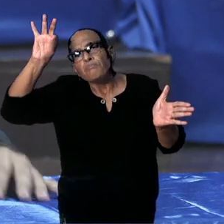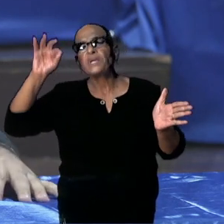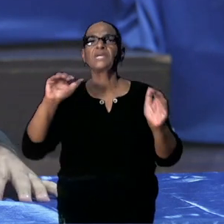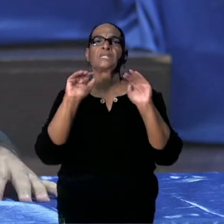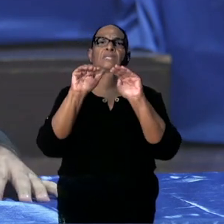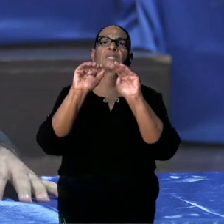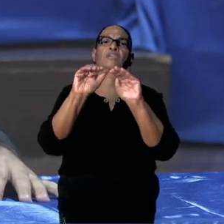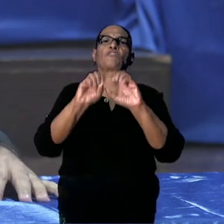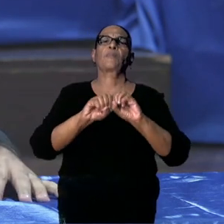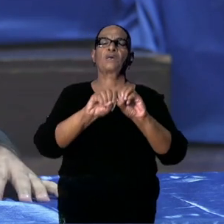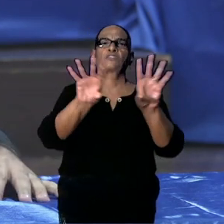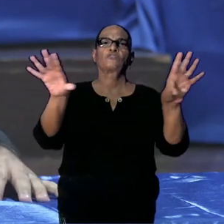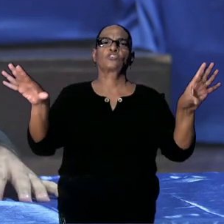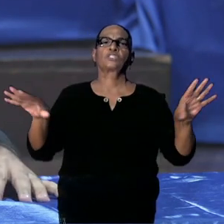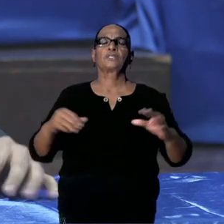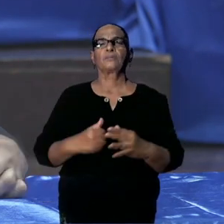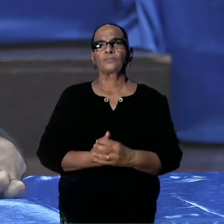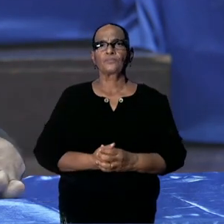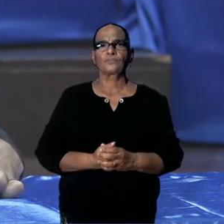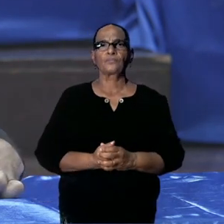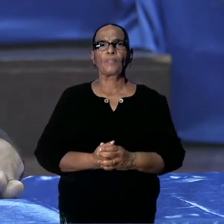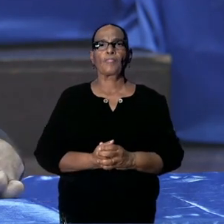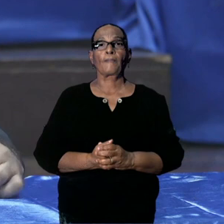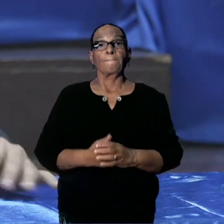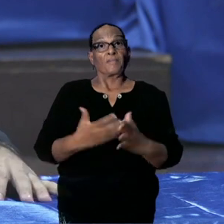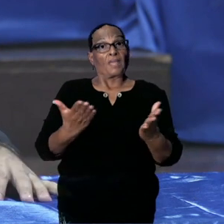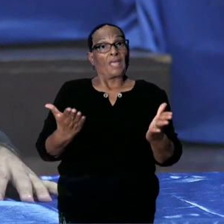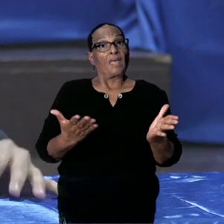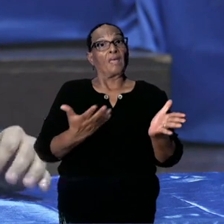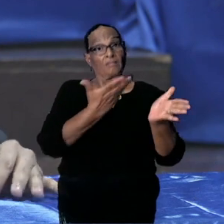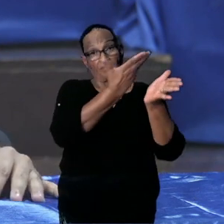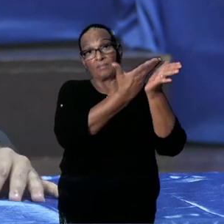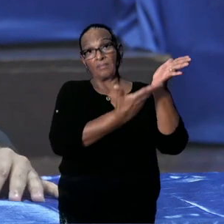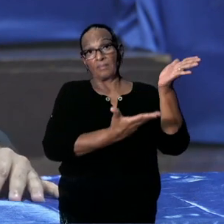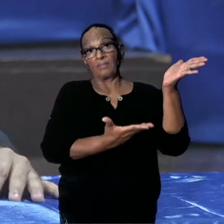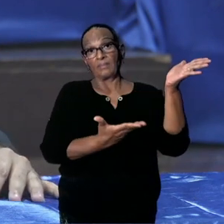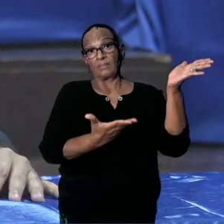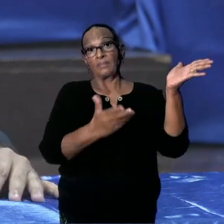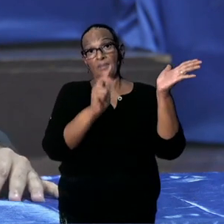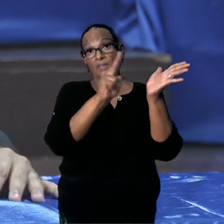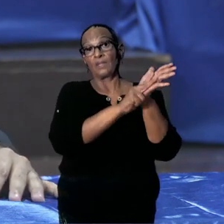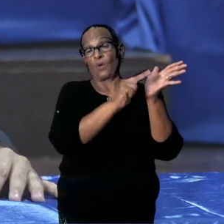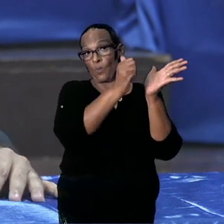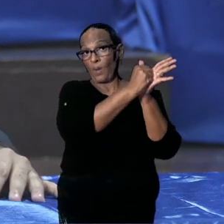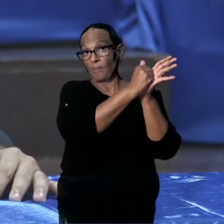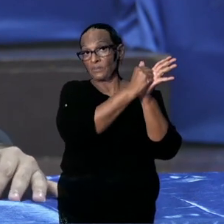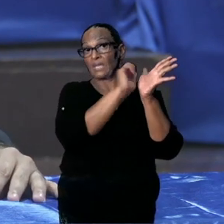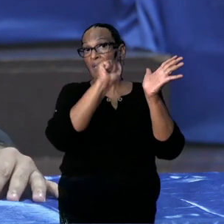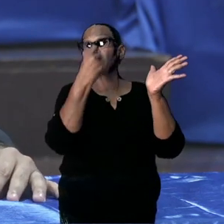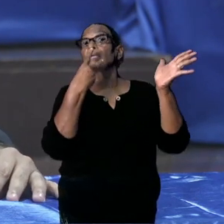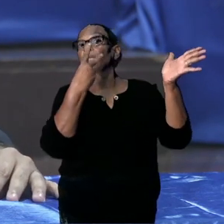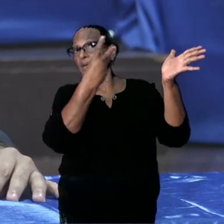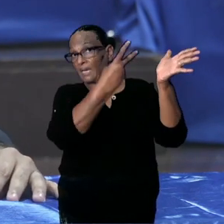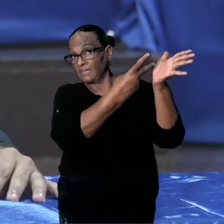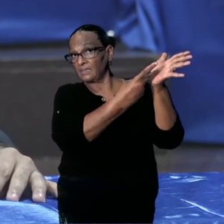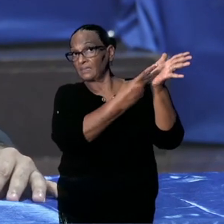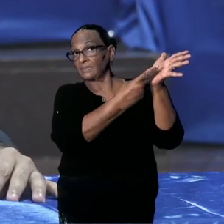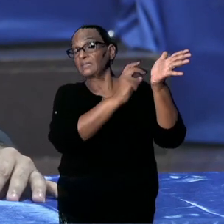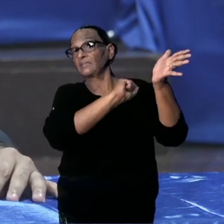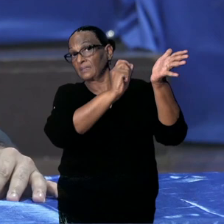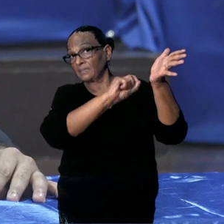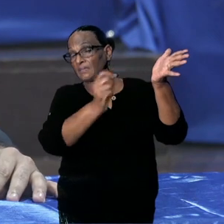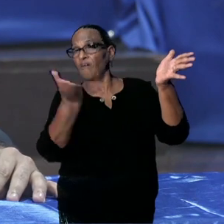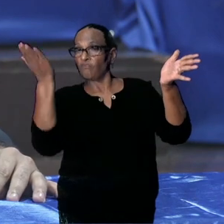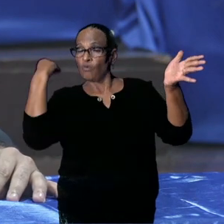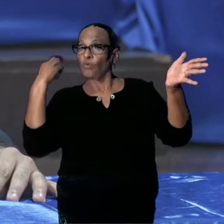informatievoorziening. En de dashboard mag ik u wel aangeven. U gaat zien, we hebben een analyse van de afgelopen 30